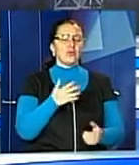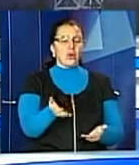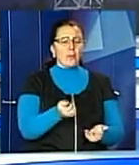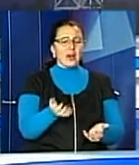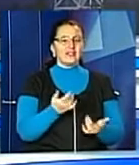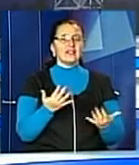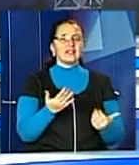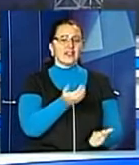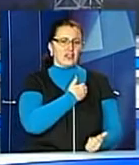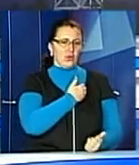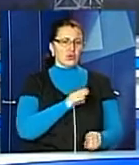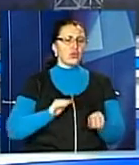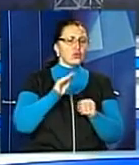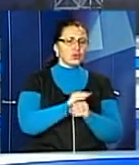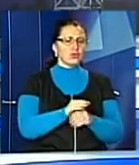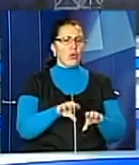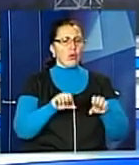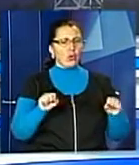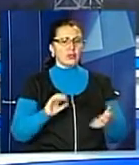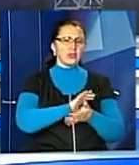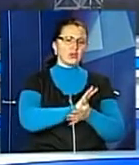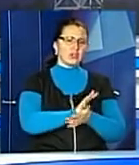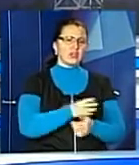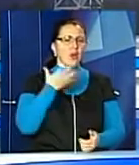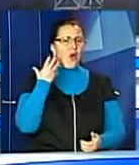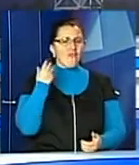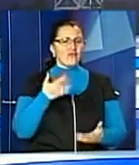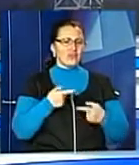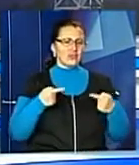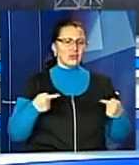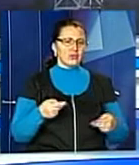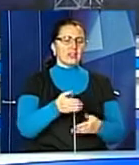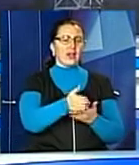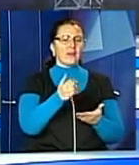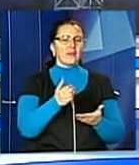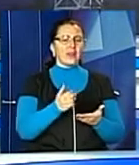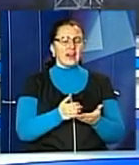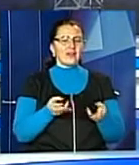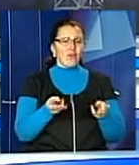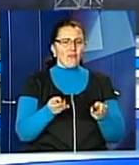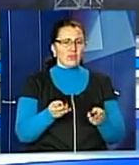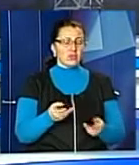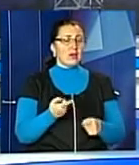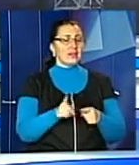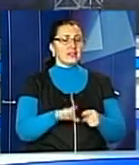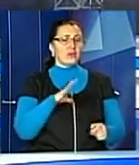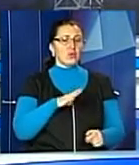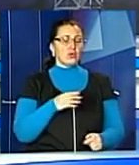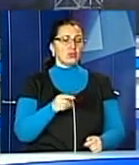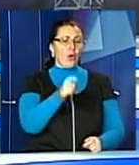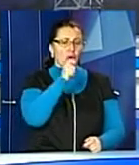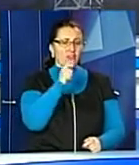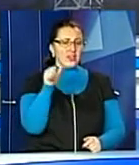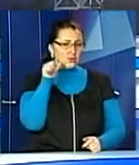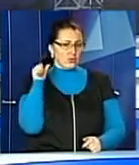Брати додаткову ковбасу, сир, фрукти та випічку. Така система працювала до квітня минулого року. Про переваги та недоліки